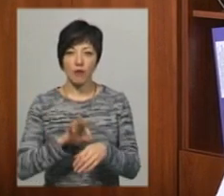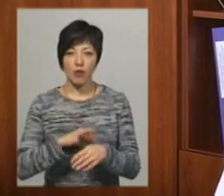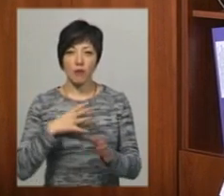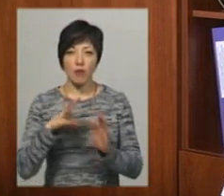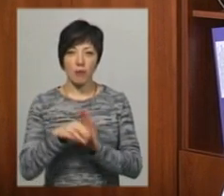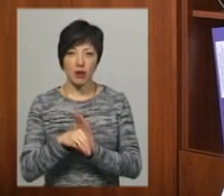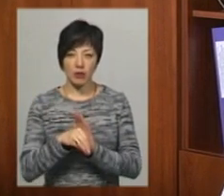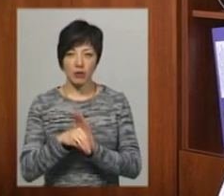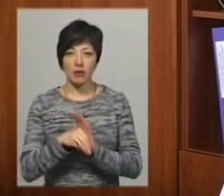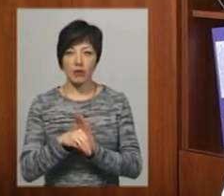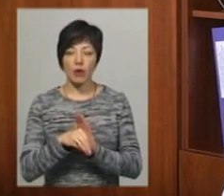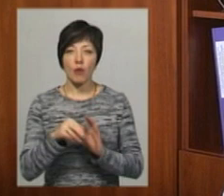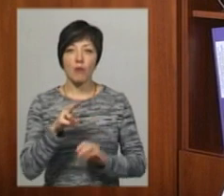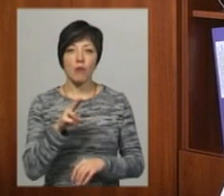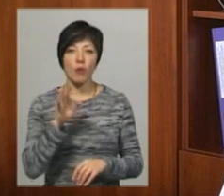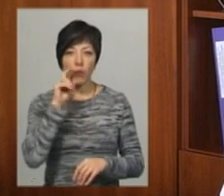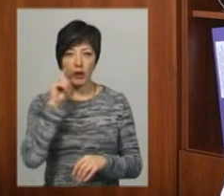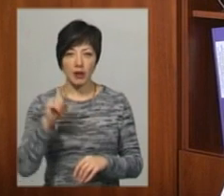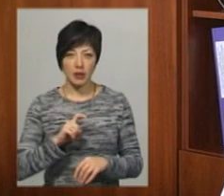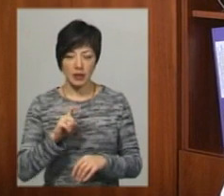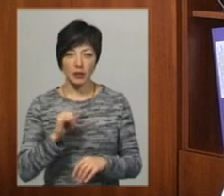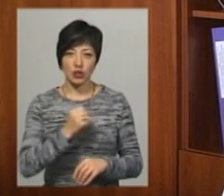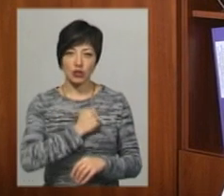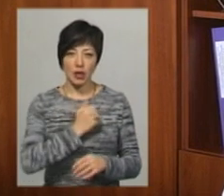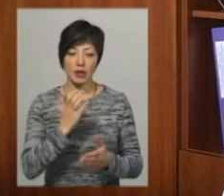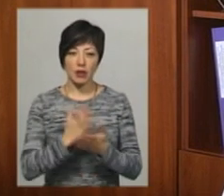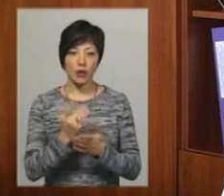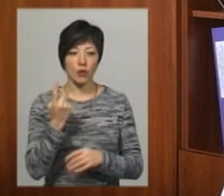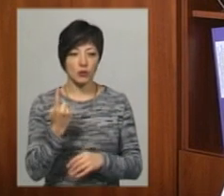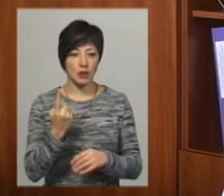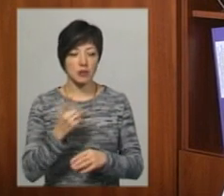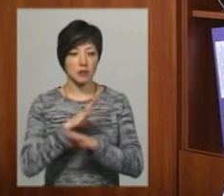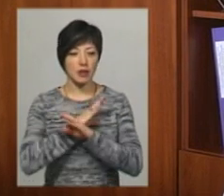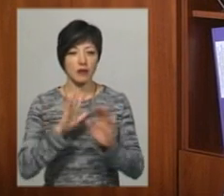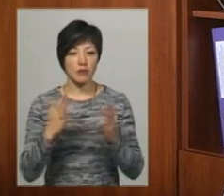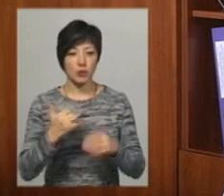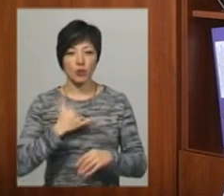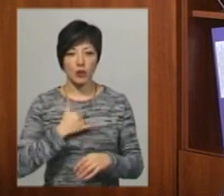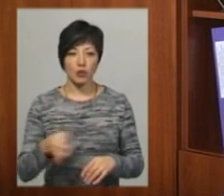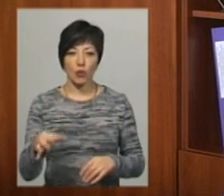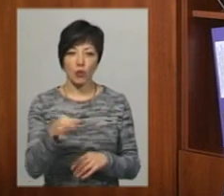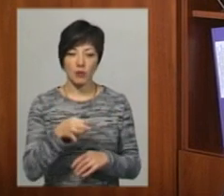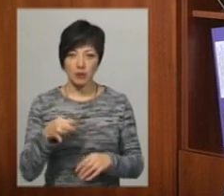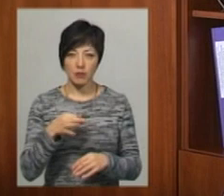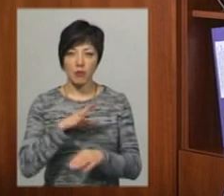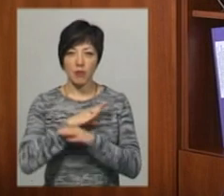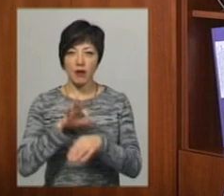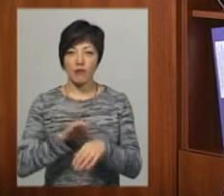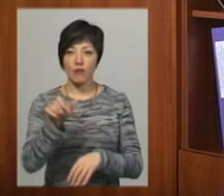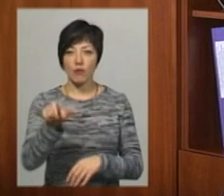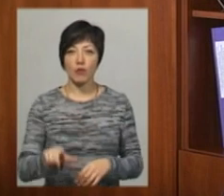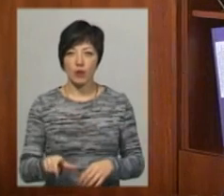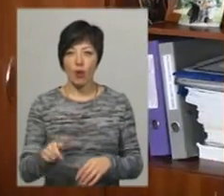по Україні. І, на жаль, є один летальний випадок і в нашій області помер хворий з